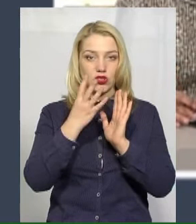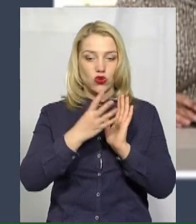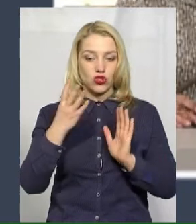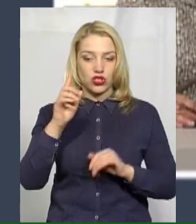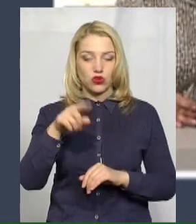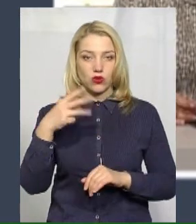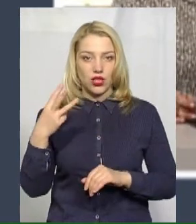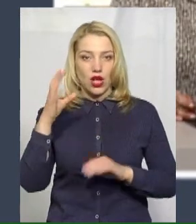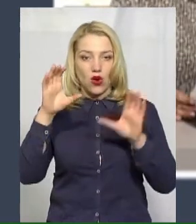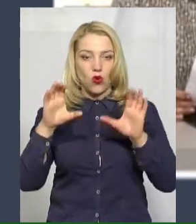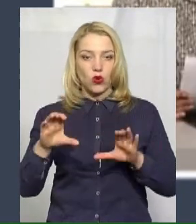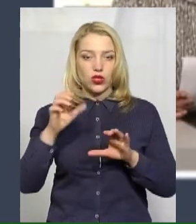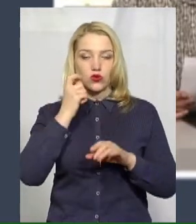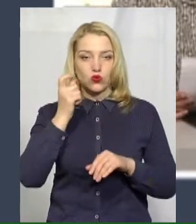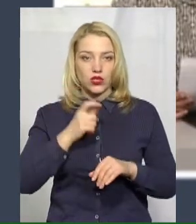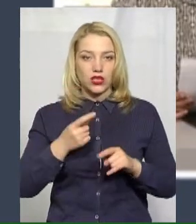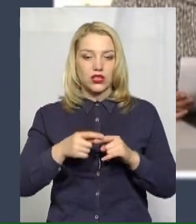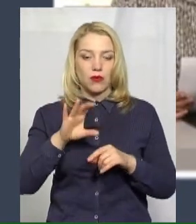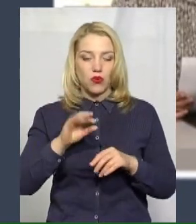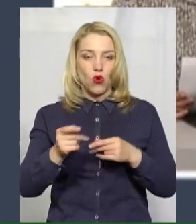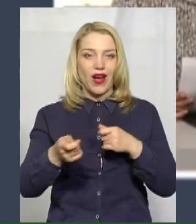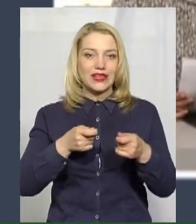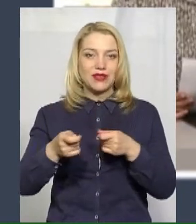Кодексу України про адміністративні порушення.